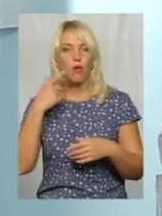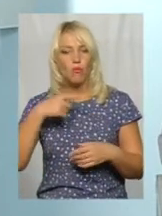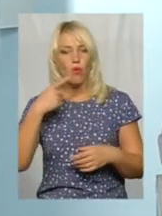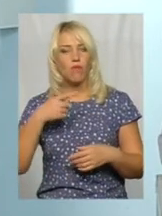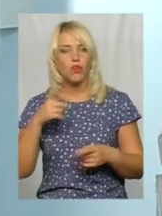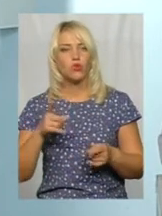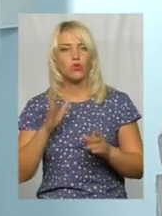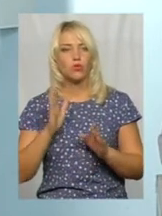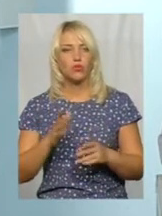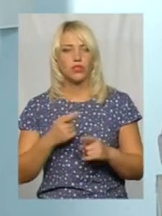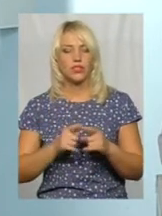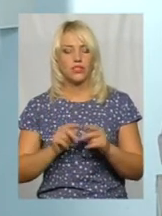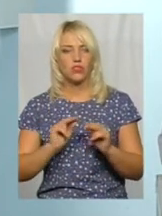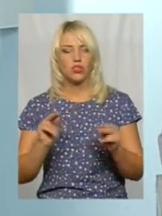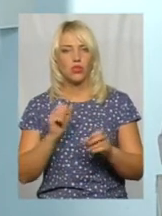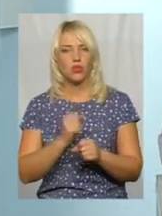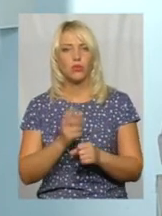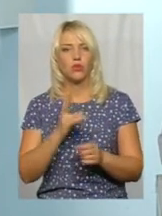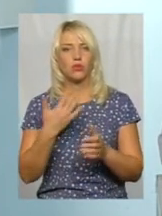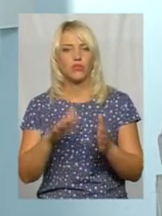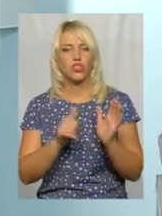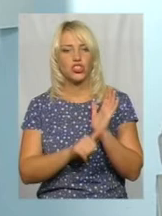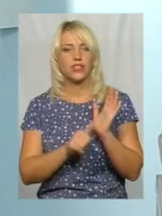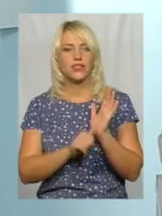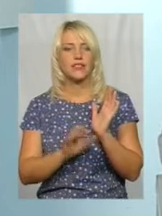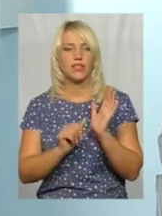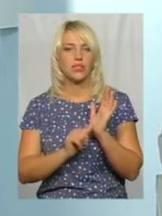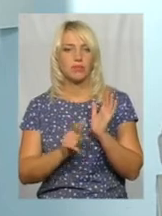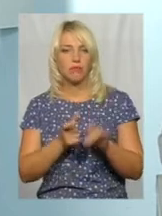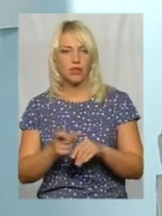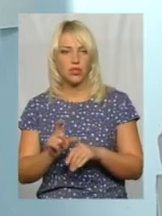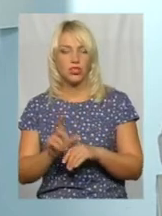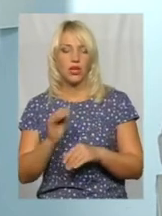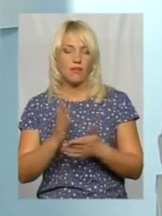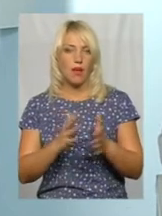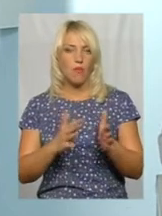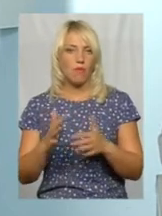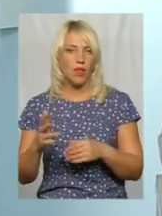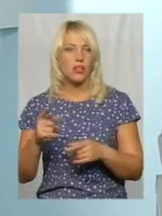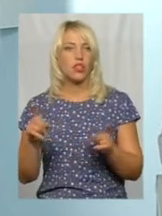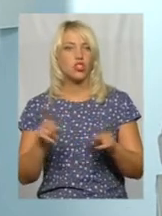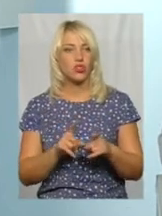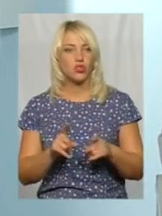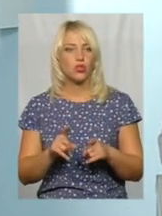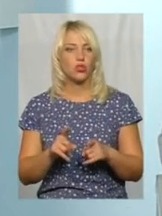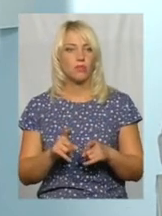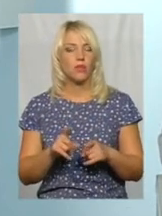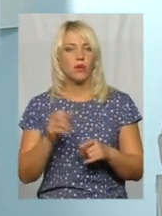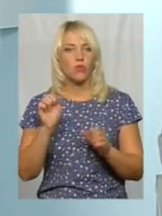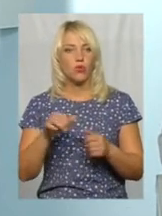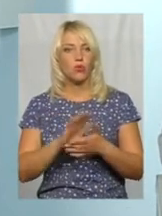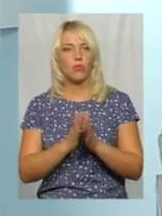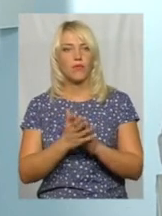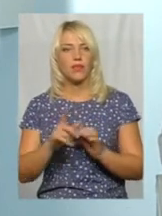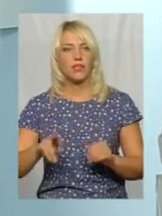що будуть ті вчителі далі робити, яким вже по 60 трішечки більше років. І є моменти, що можуть, вони говорять, домовлятися з